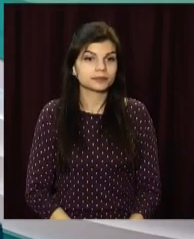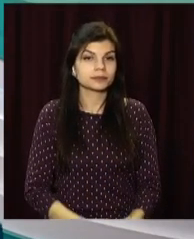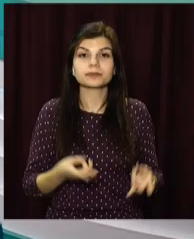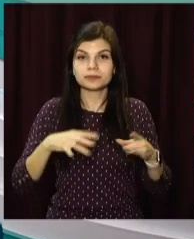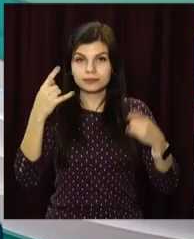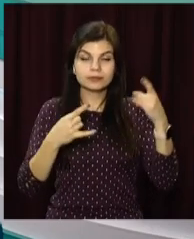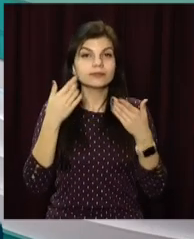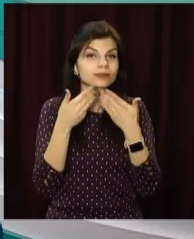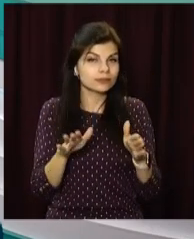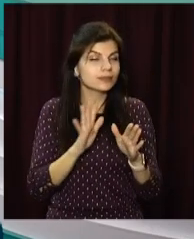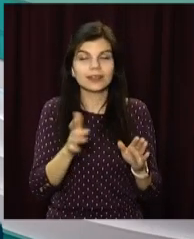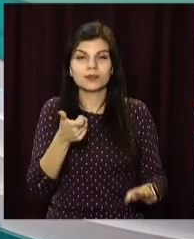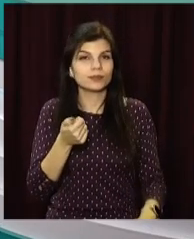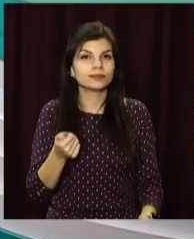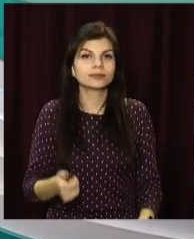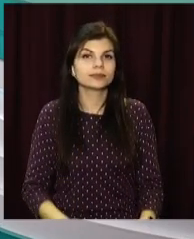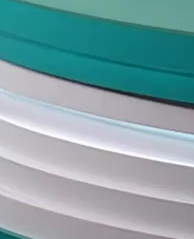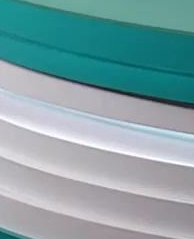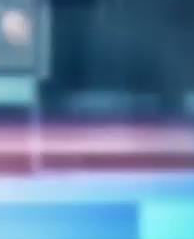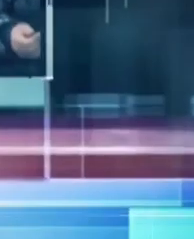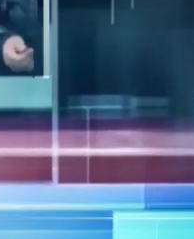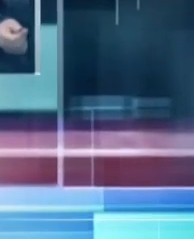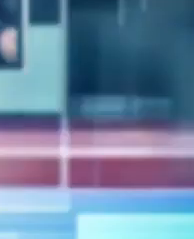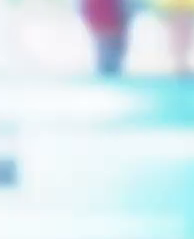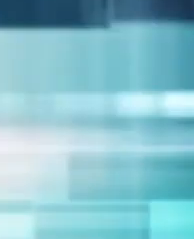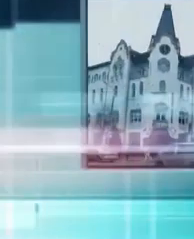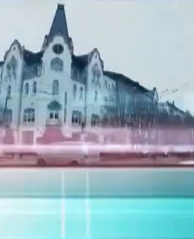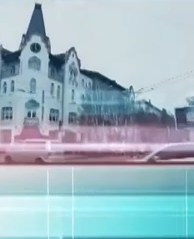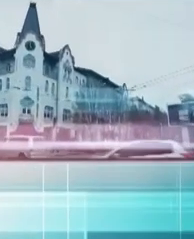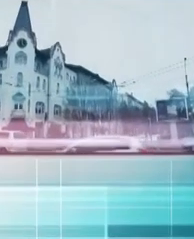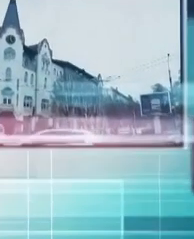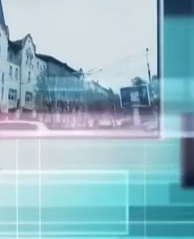Залишайтеся з «Відкритим» та не перемикайте. Дякую